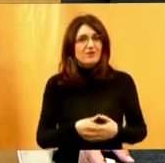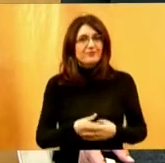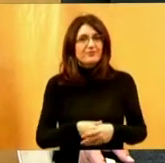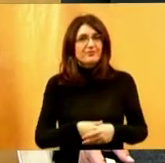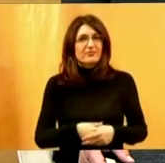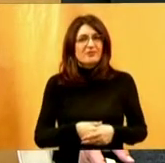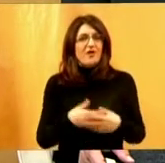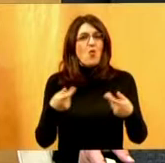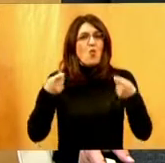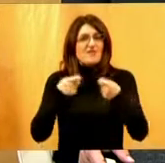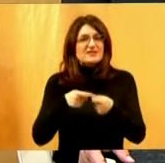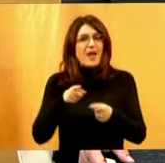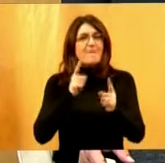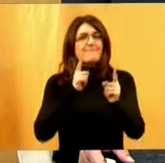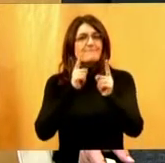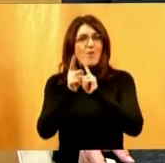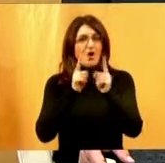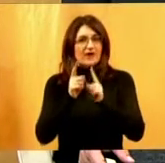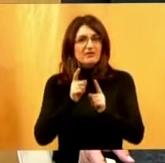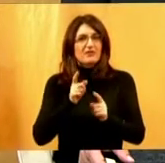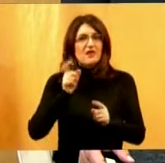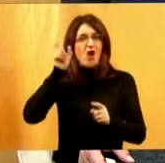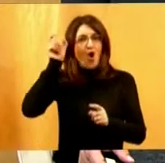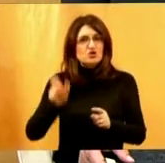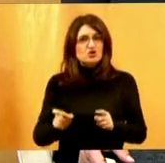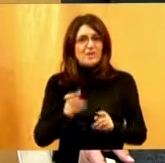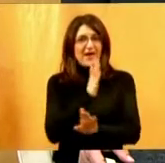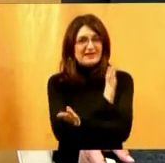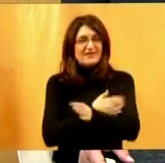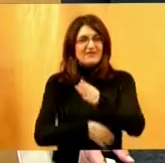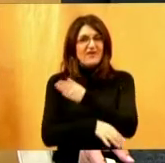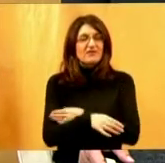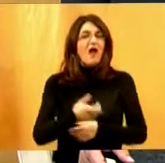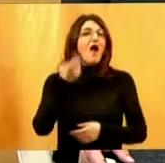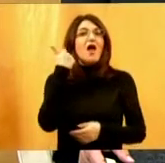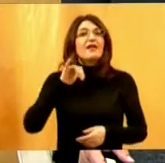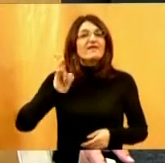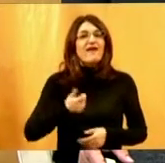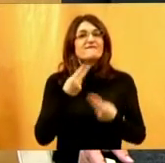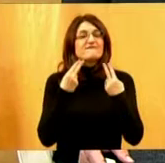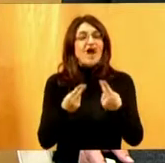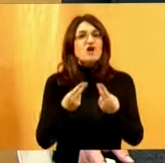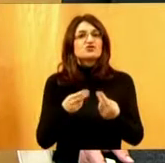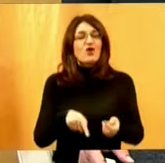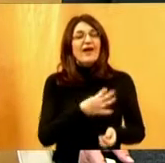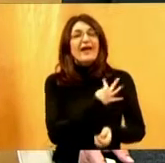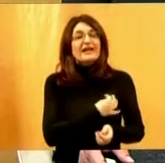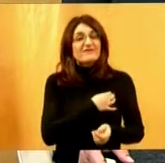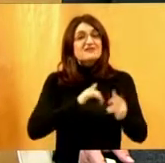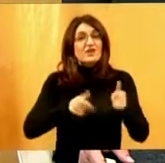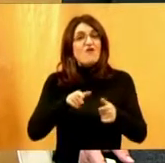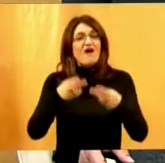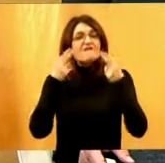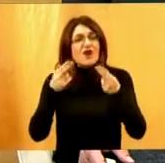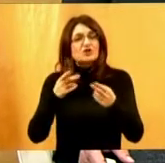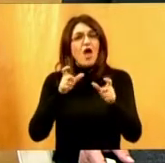Kad je riječ o pokritu osoba s invaliditetom, ali je važno da je Hrvatska te strateške